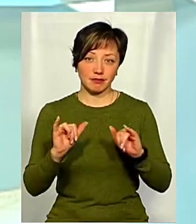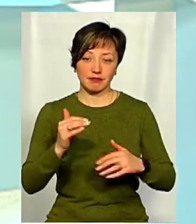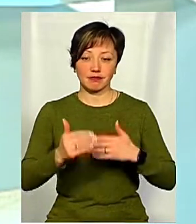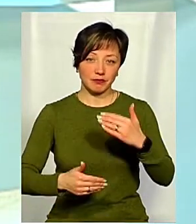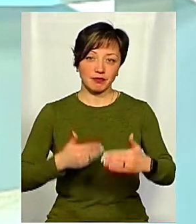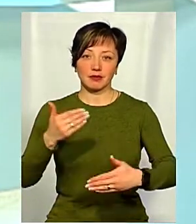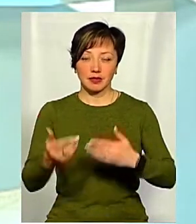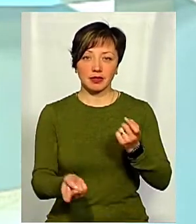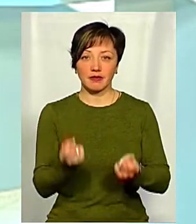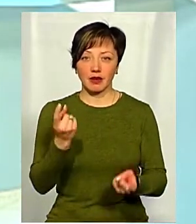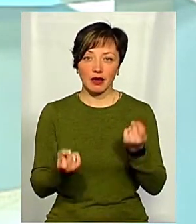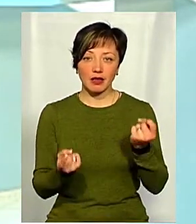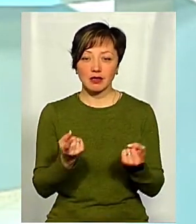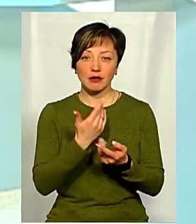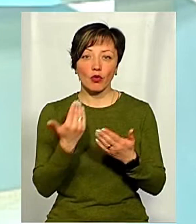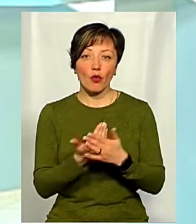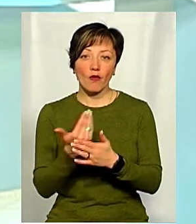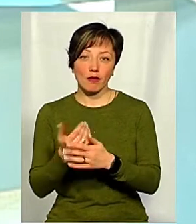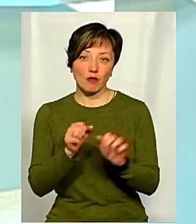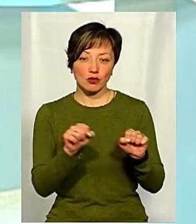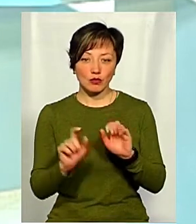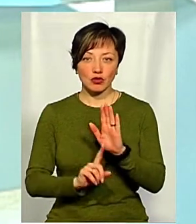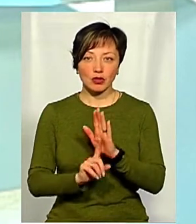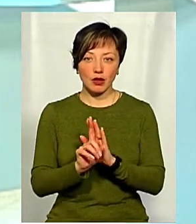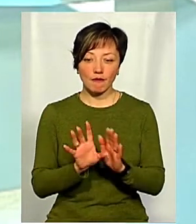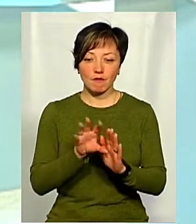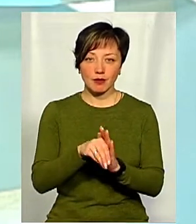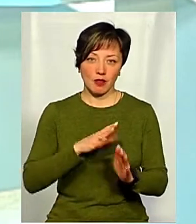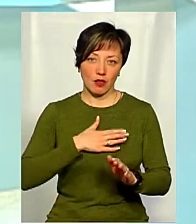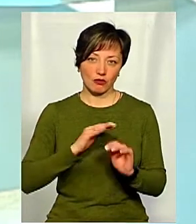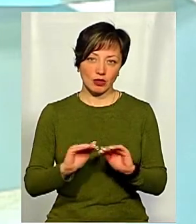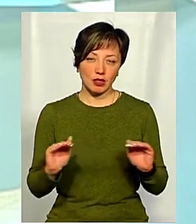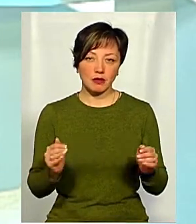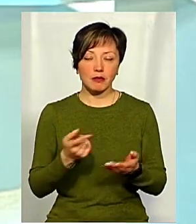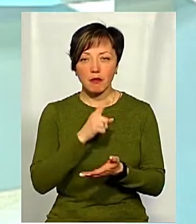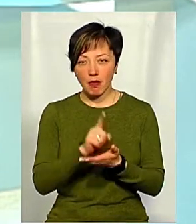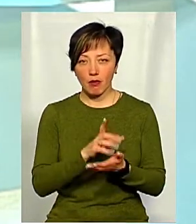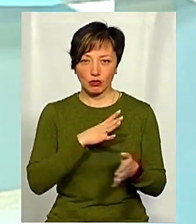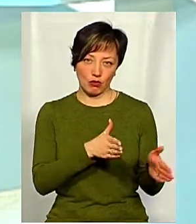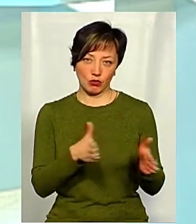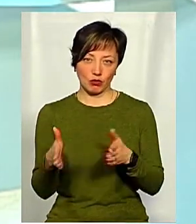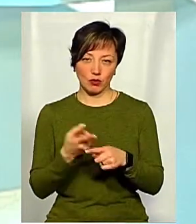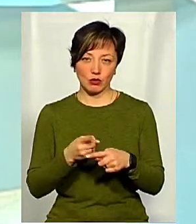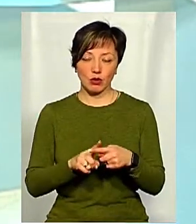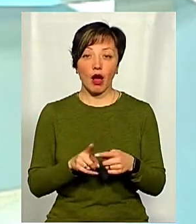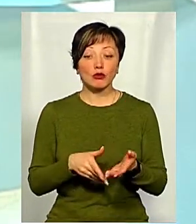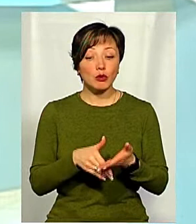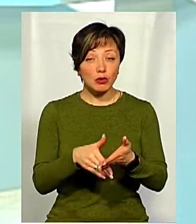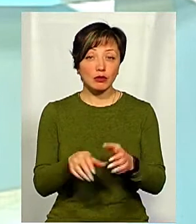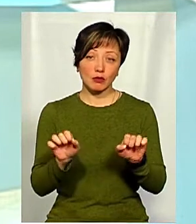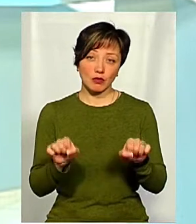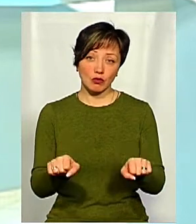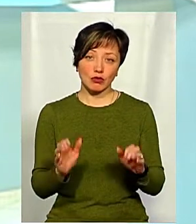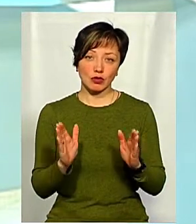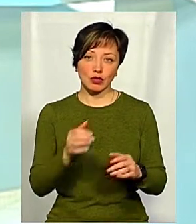З'являються дуже багато нових можливостей, які починають вписуватись наші діти, і вони мають бути до того готові. А допомогти їм